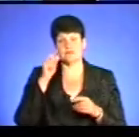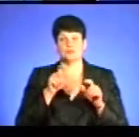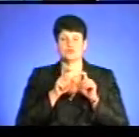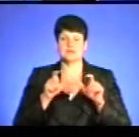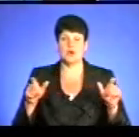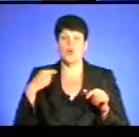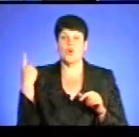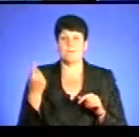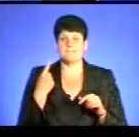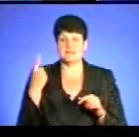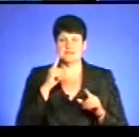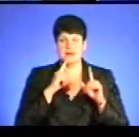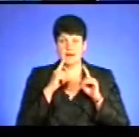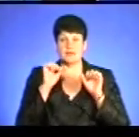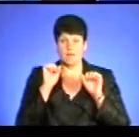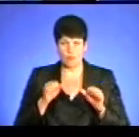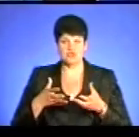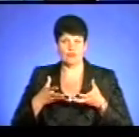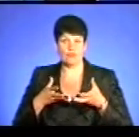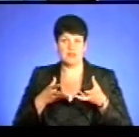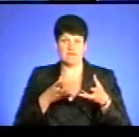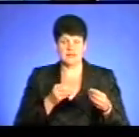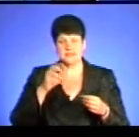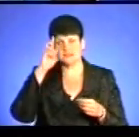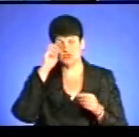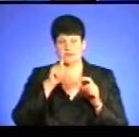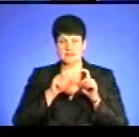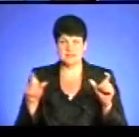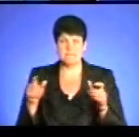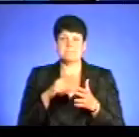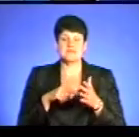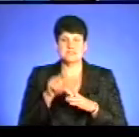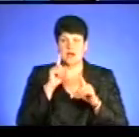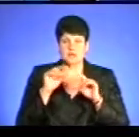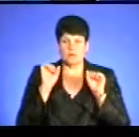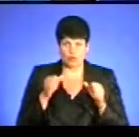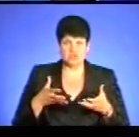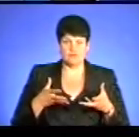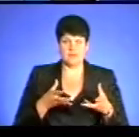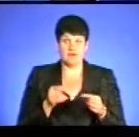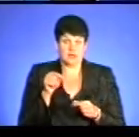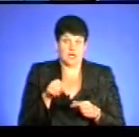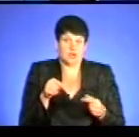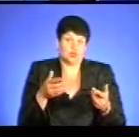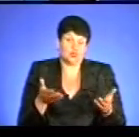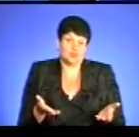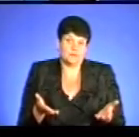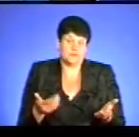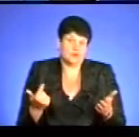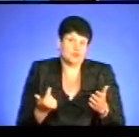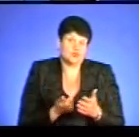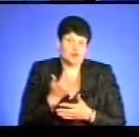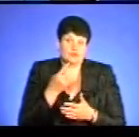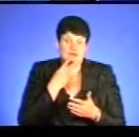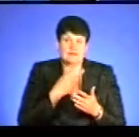обласна рада може впливати, на комунальні заклади міста міська рада може впливати. Ну, а тут, здавалося б, знову ж таки,